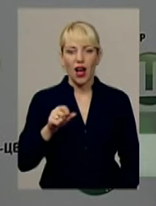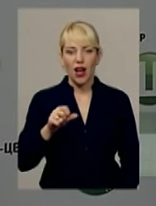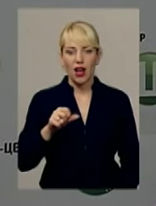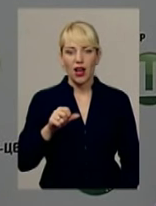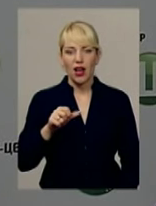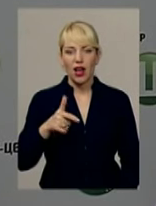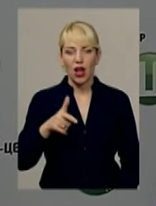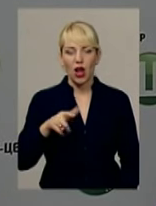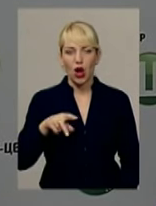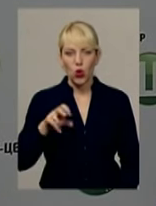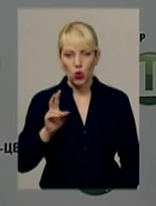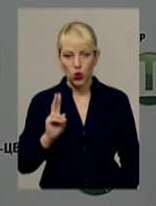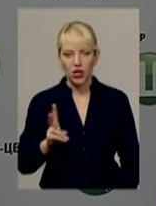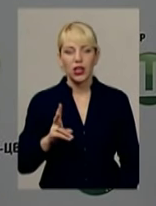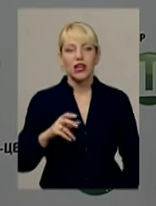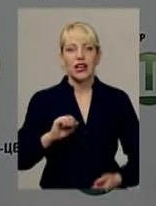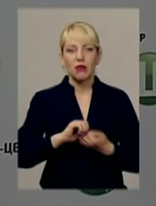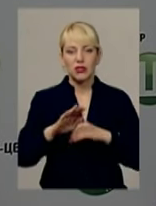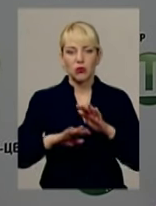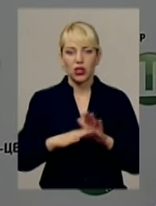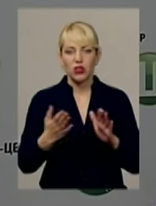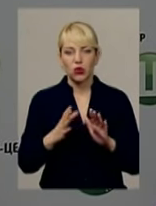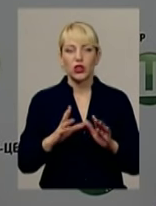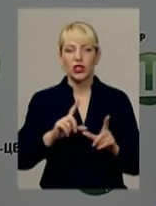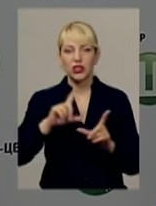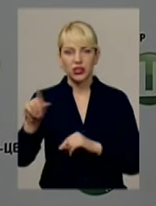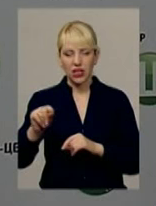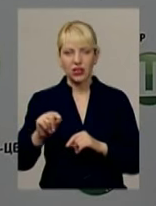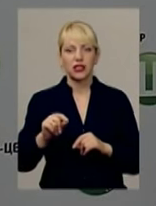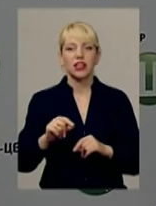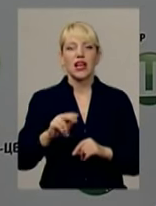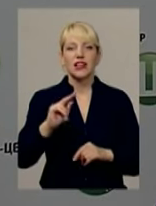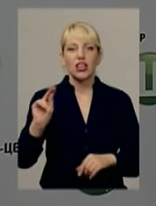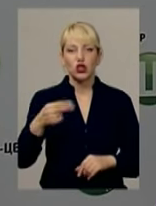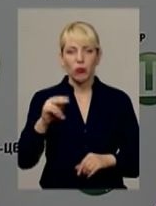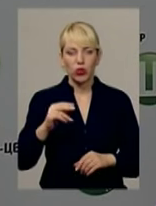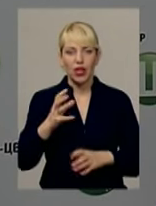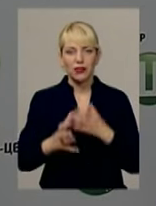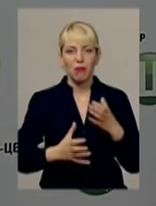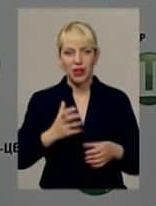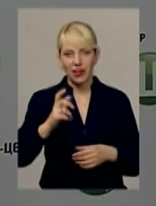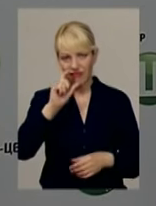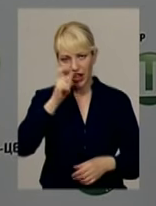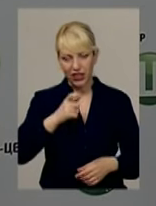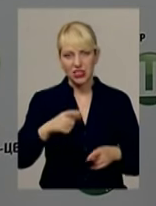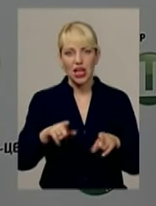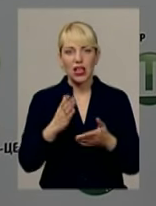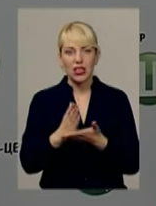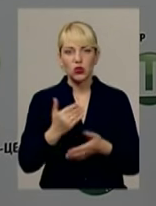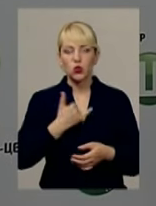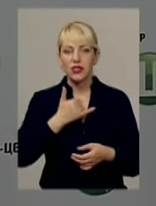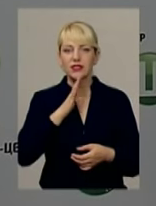Кам'яця-Подольського, який їде в составі збору України на чемпіонат світу в Грецію. Є ще у нас дівчина